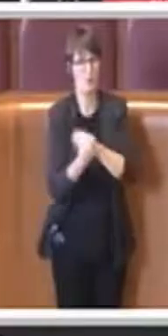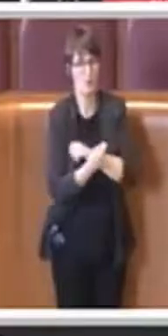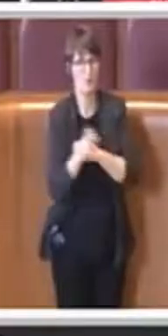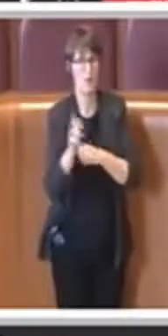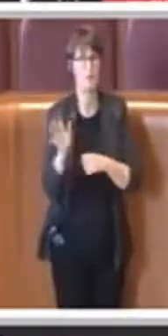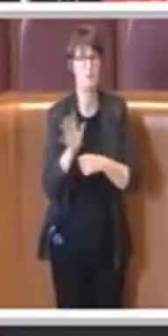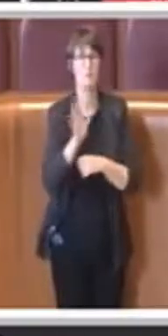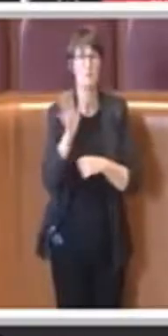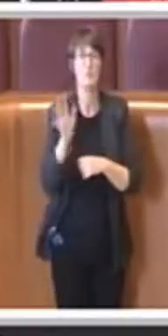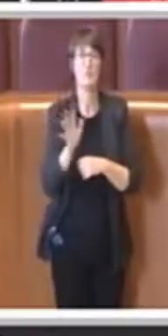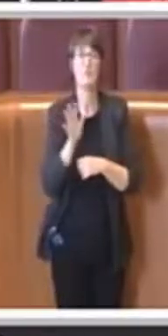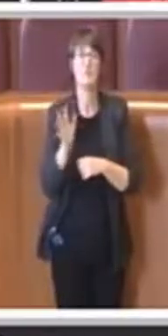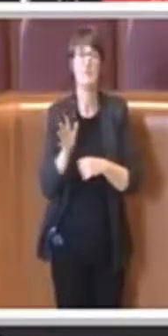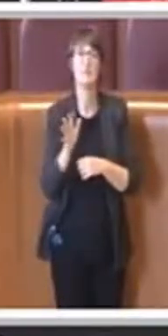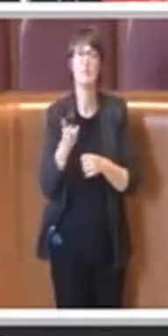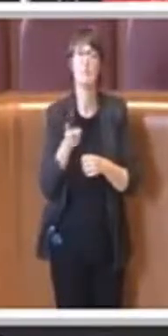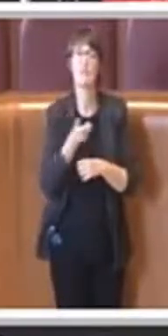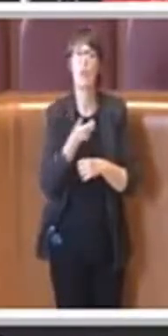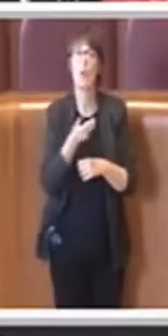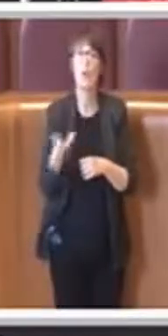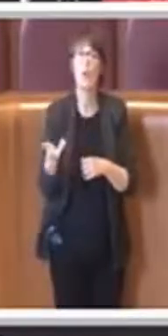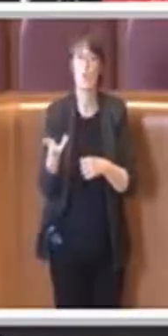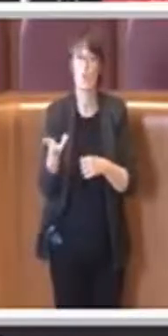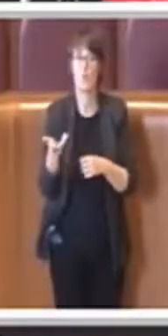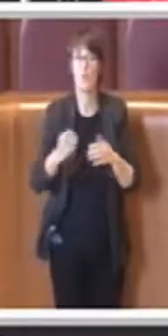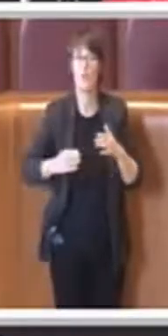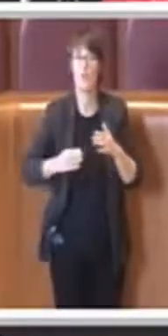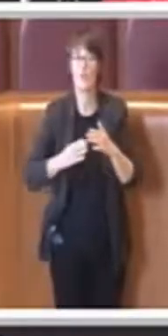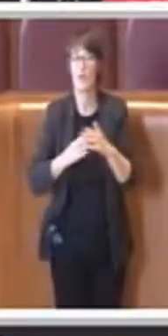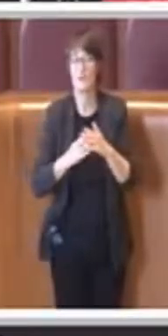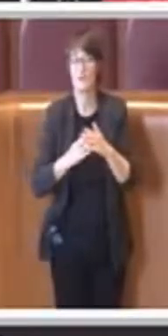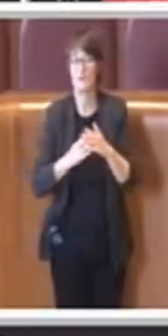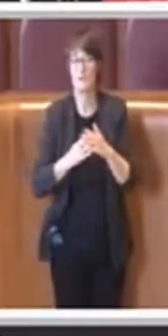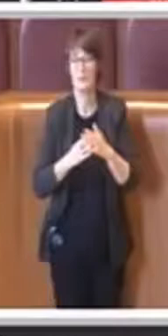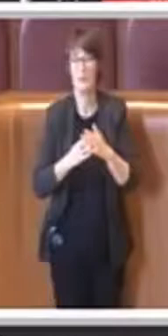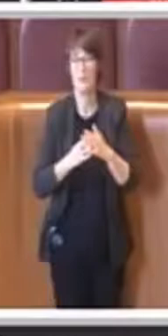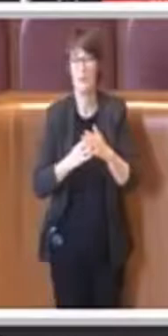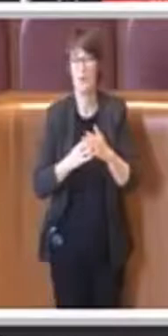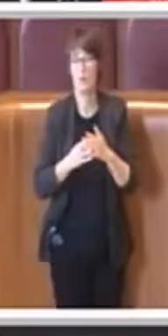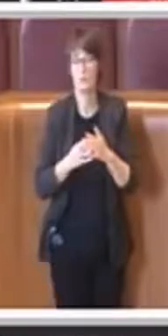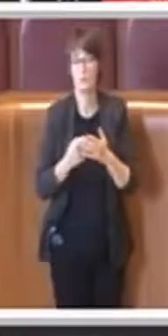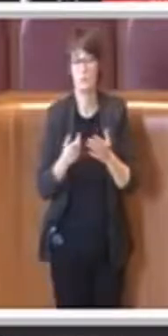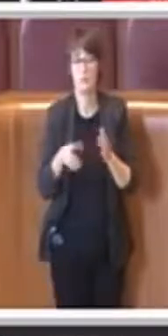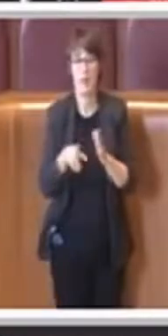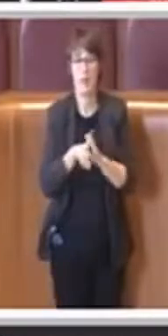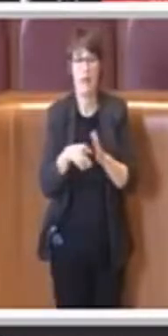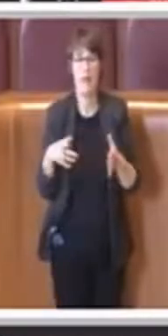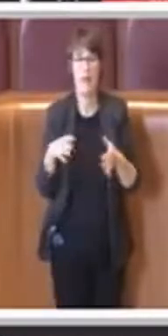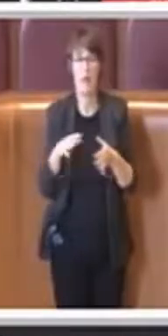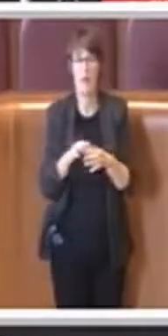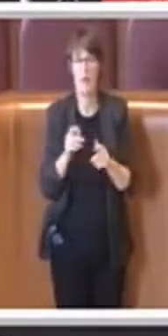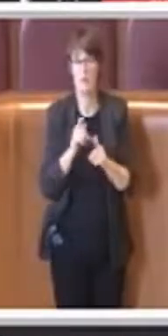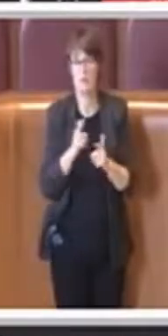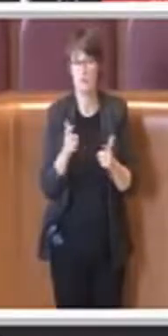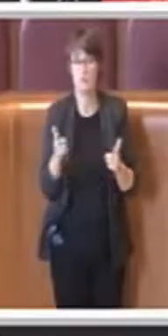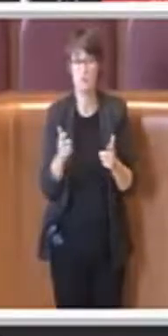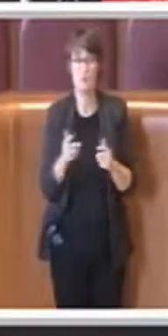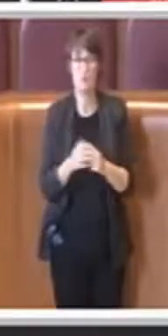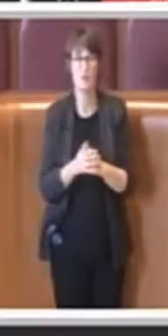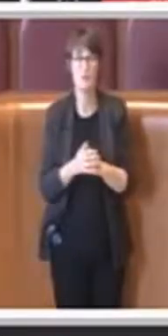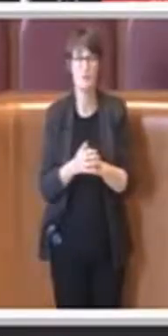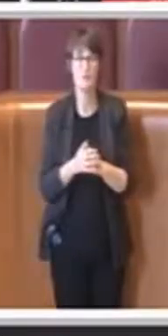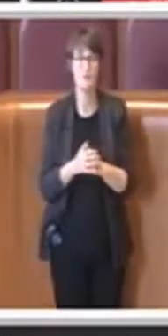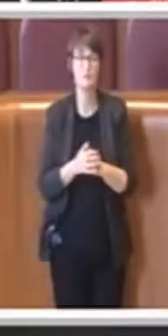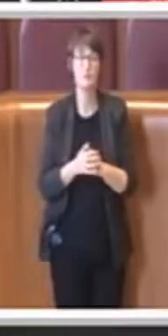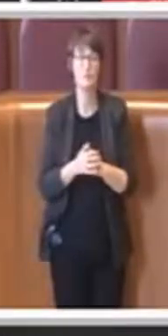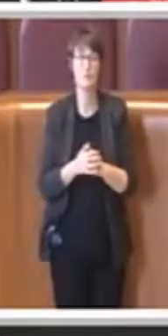di validità, nonostante ovviamente non parliamo, tenuto conto anche di come oggi è disciplinato nel TUEL